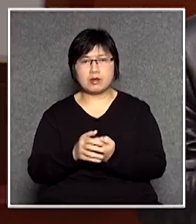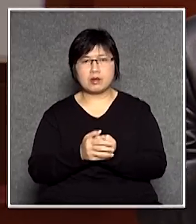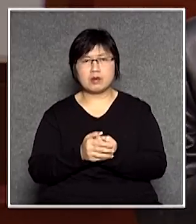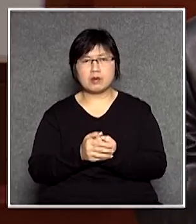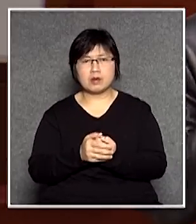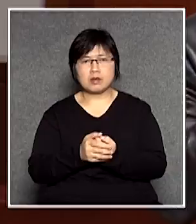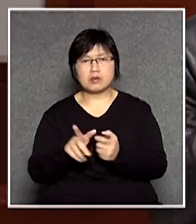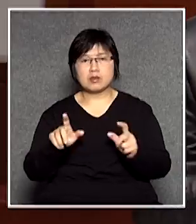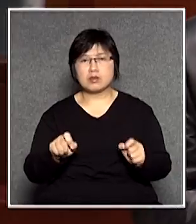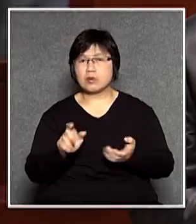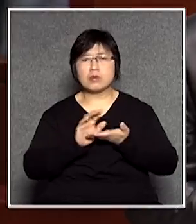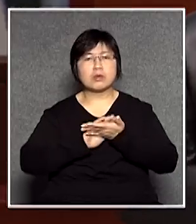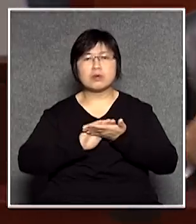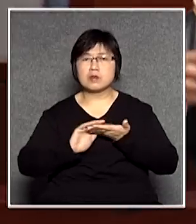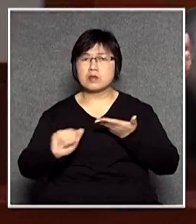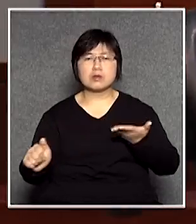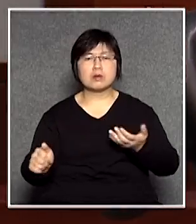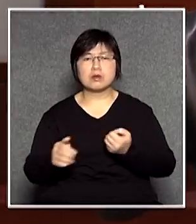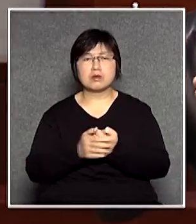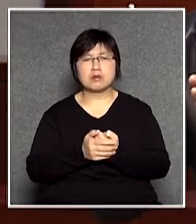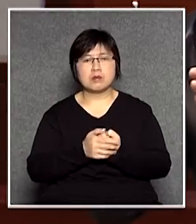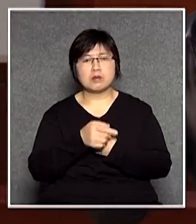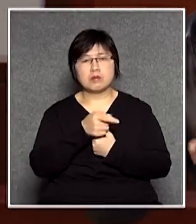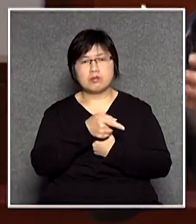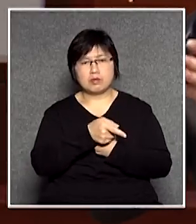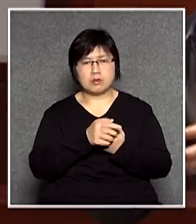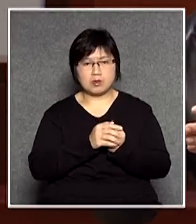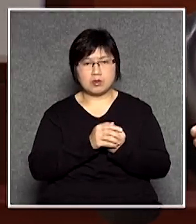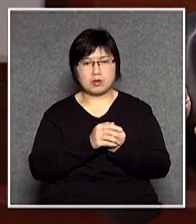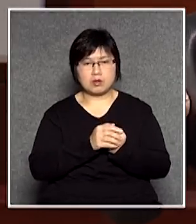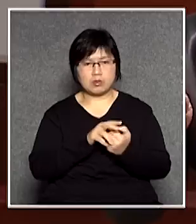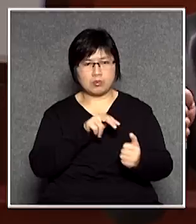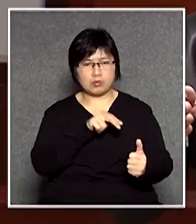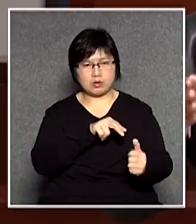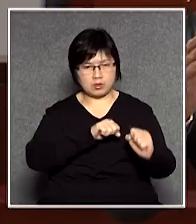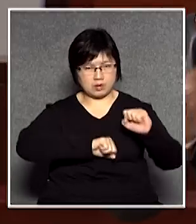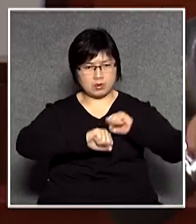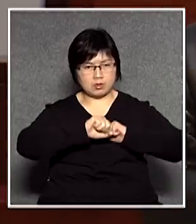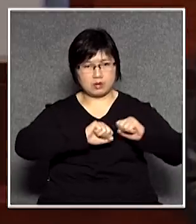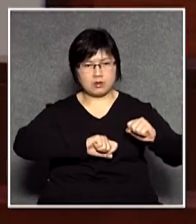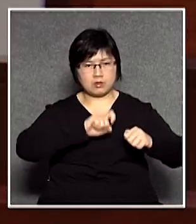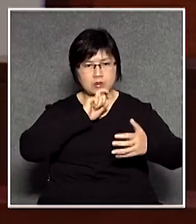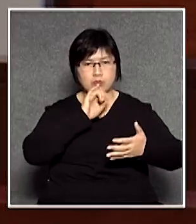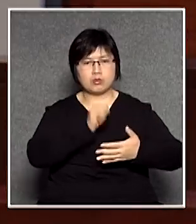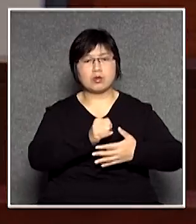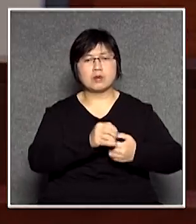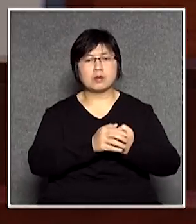技師是很清楚的就是說你那個受規範的行為本身是一種罪行